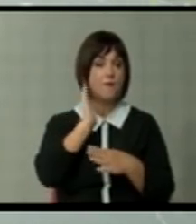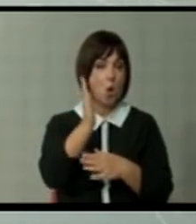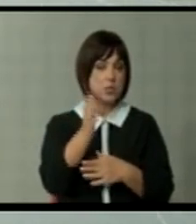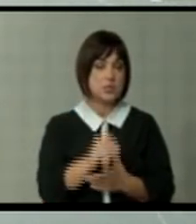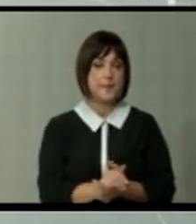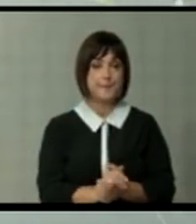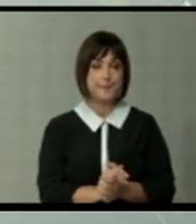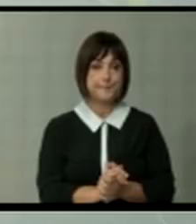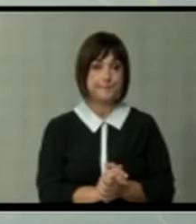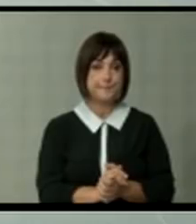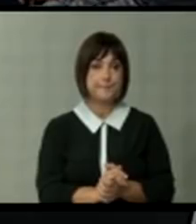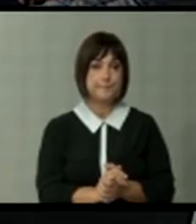и една.